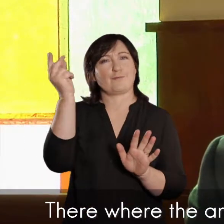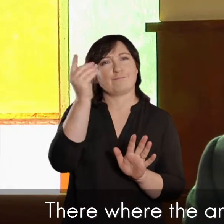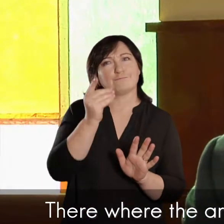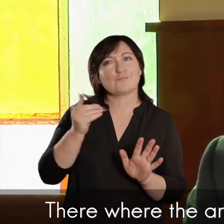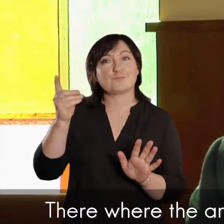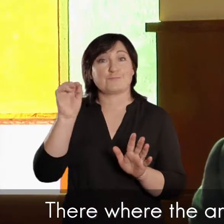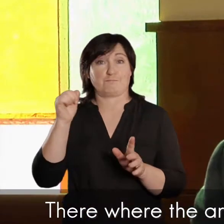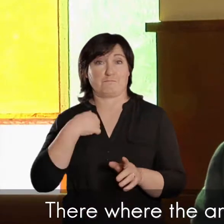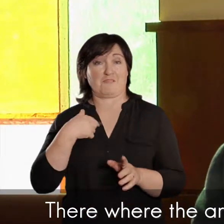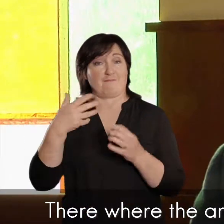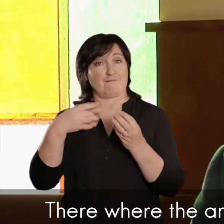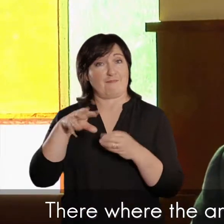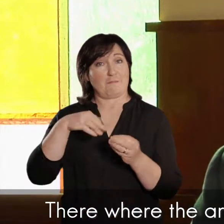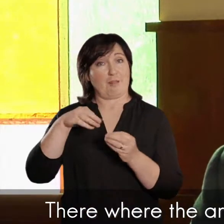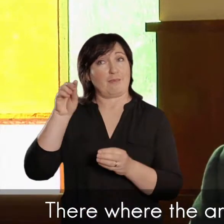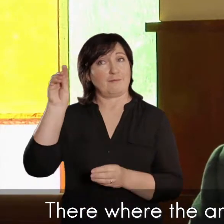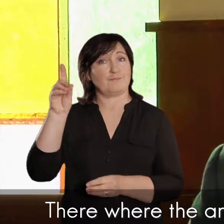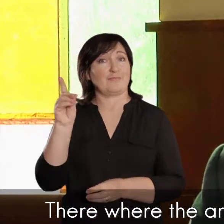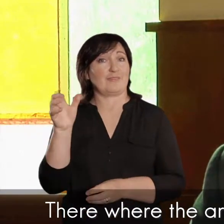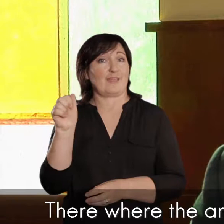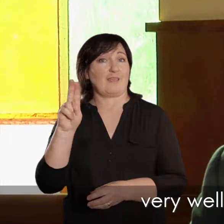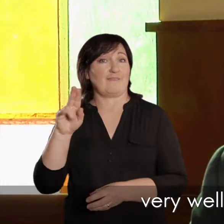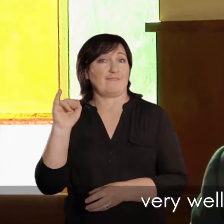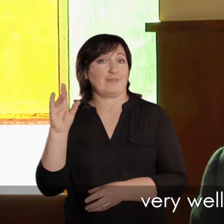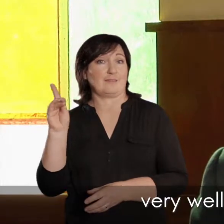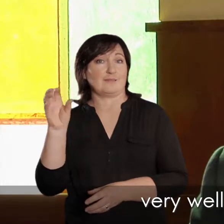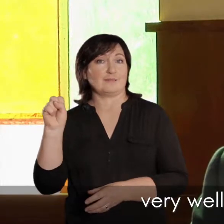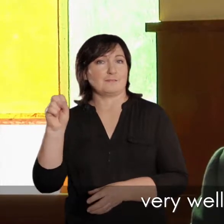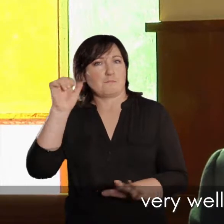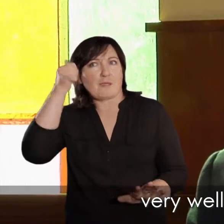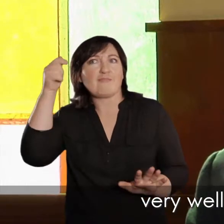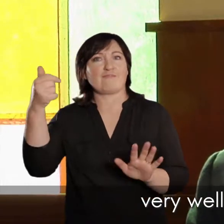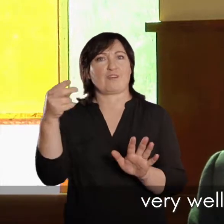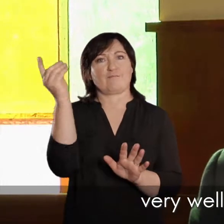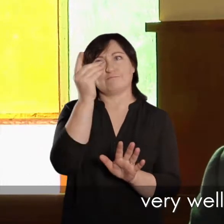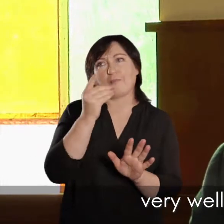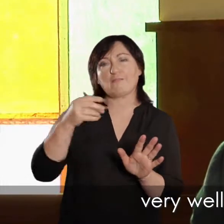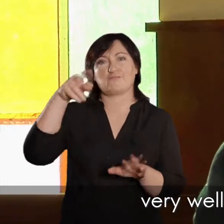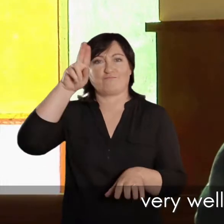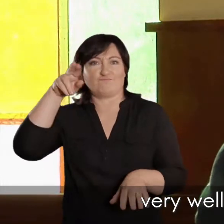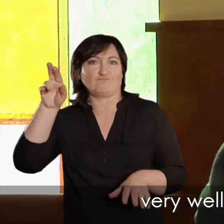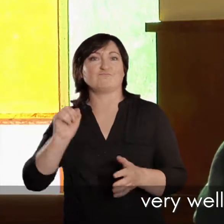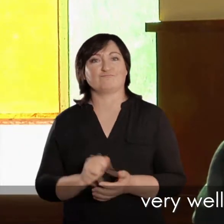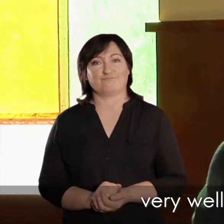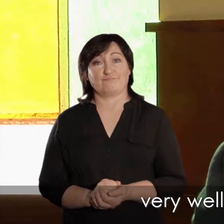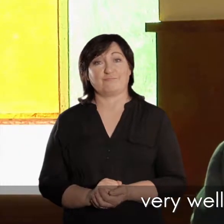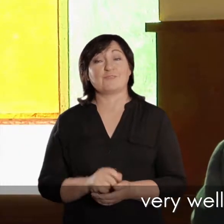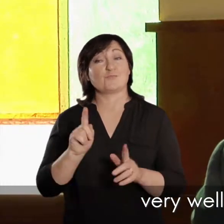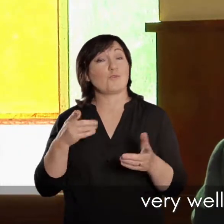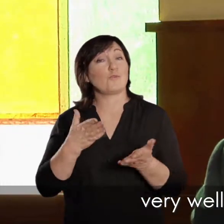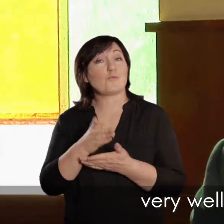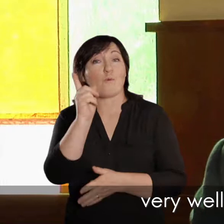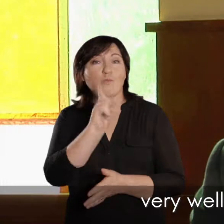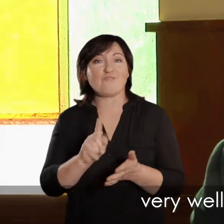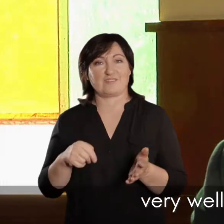diep le, kom uit de Duywits familie uit, baie bekend van, vir die kunste, en die onderwijs het my